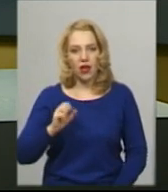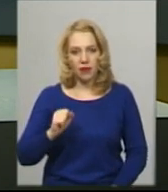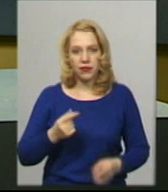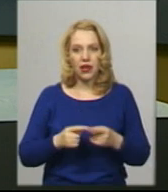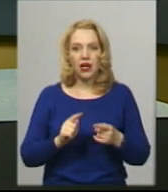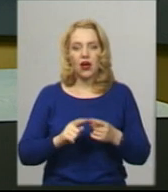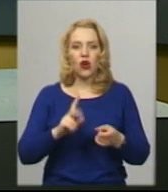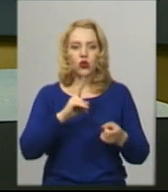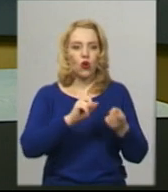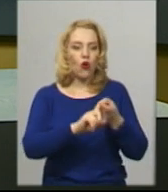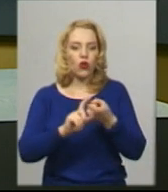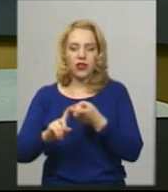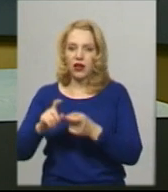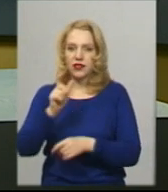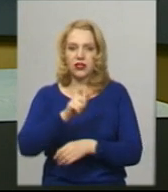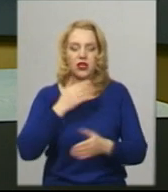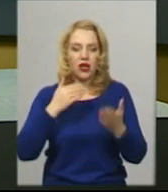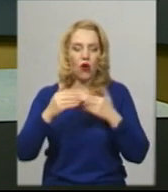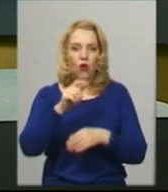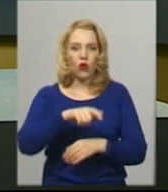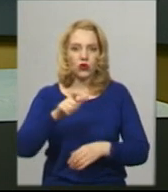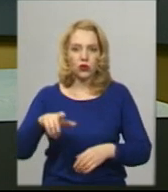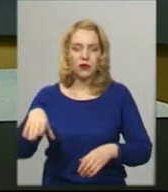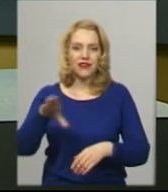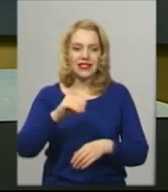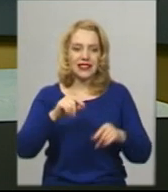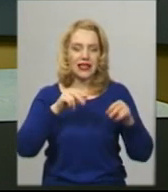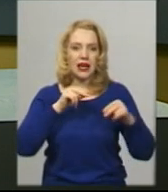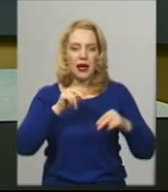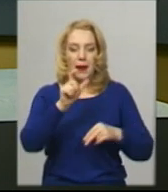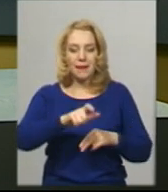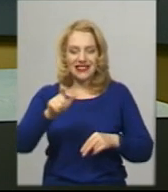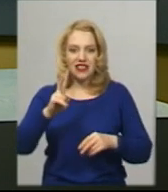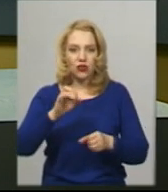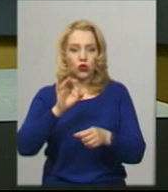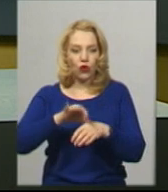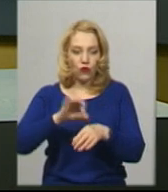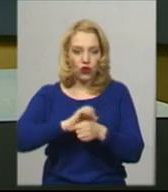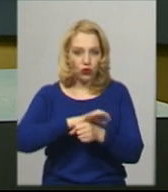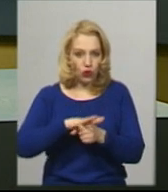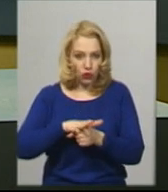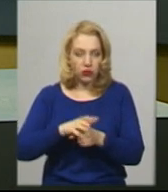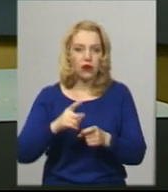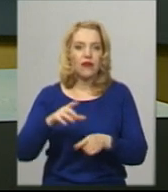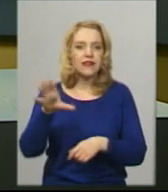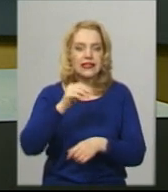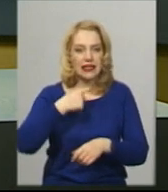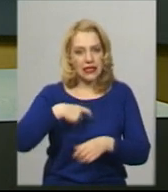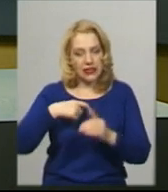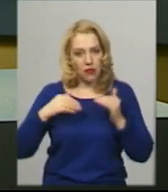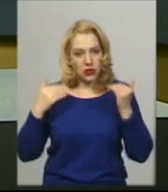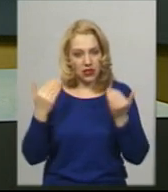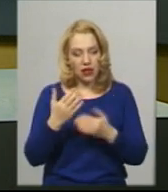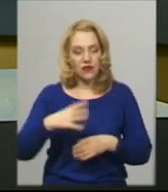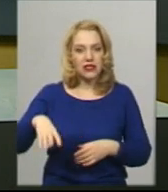контактні особи всіх пацієнтів з коронавірусною інфекцією встановлені та перебувають на самоізоляції. Стан пацієнтів стабільний,